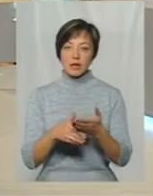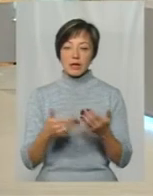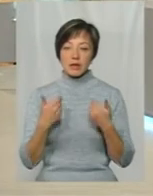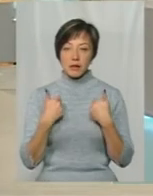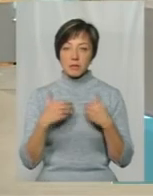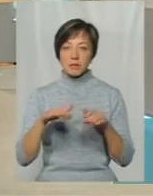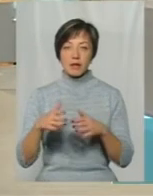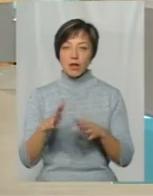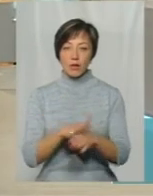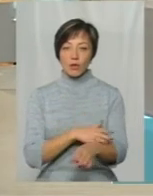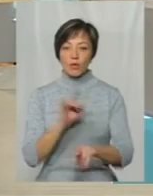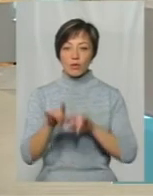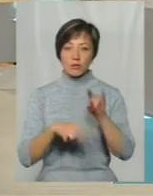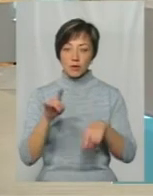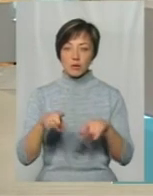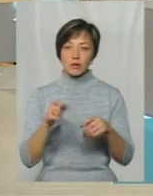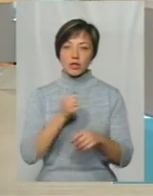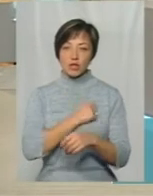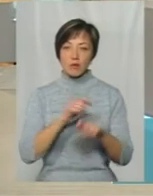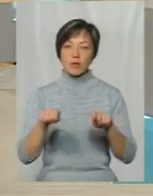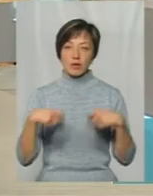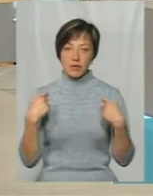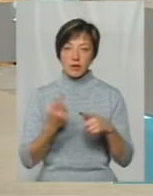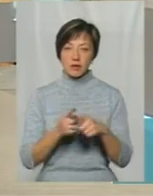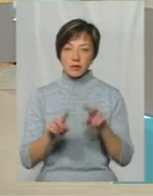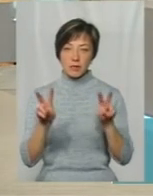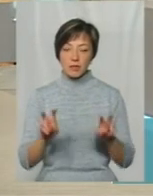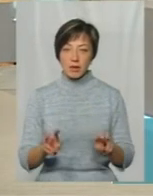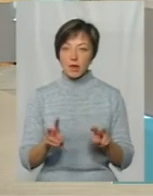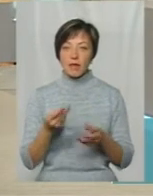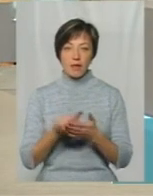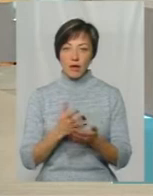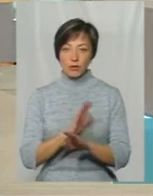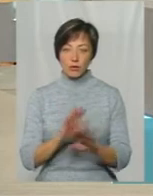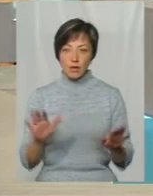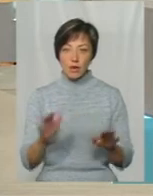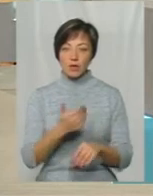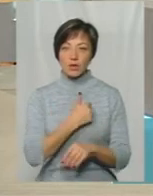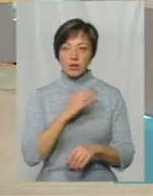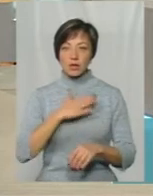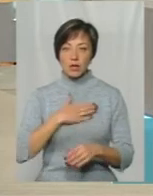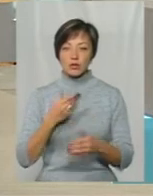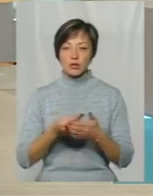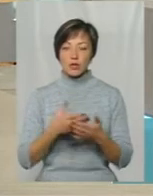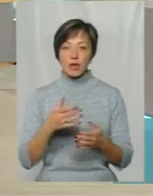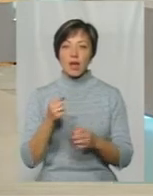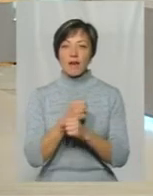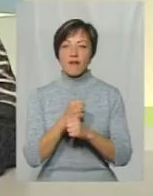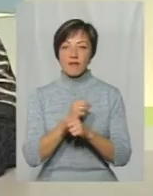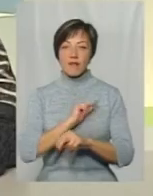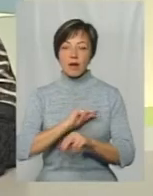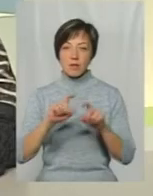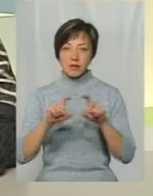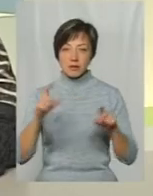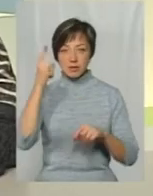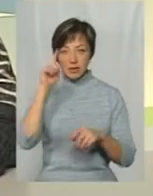після недовгих упрашувань, нам, на жаль, продавали ці препарати, вони недорогі Тобто хотілося б, щоб наші дорогі фармацевти знали, що